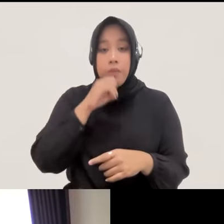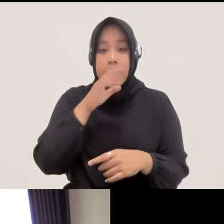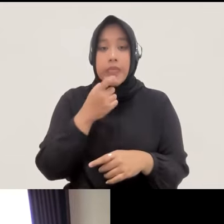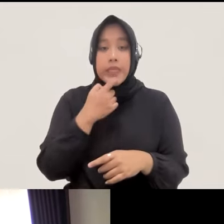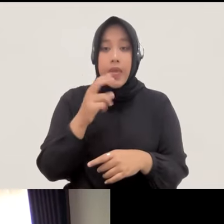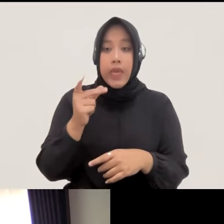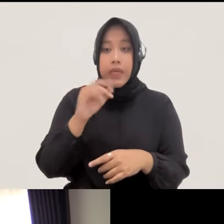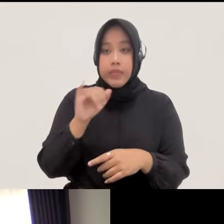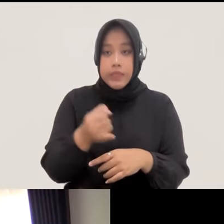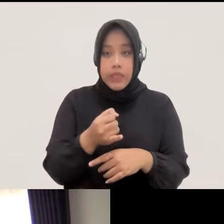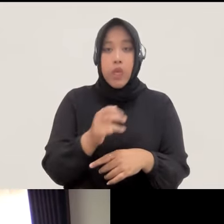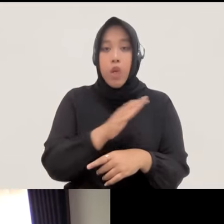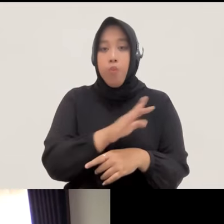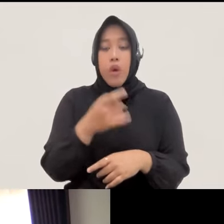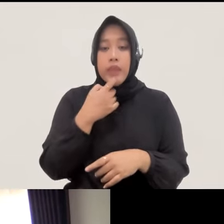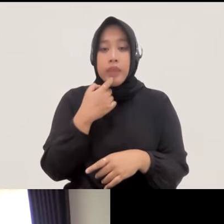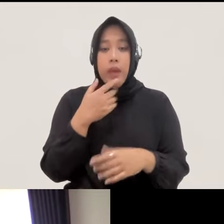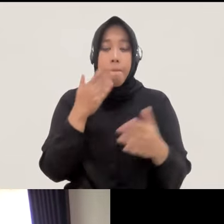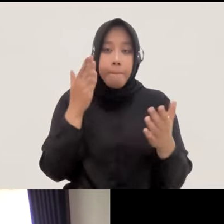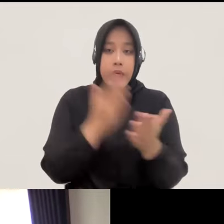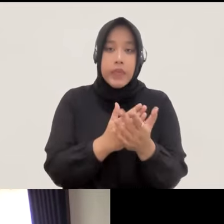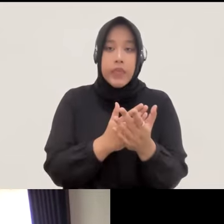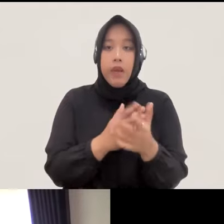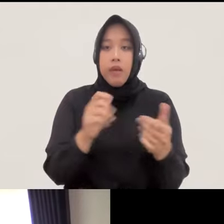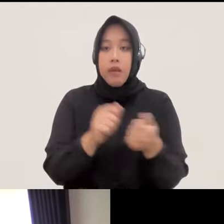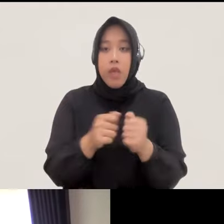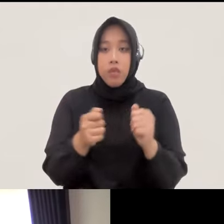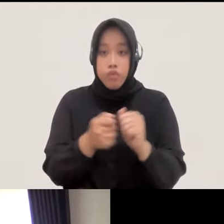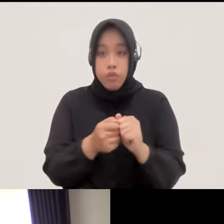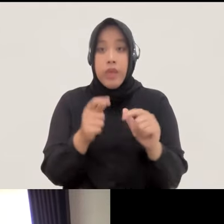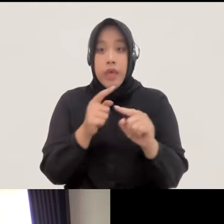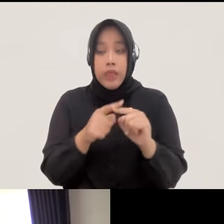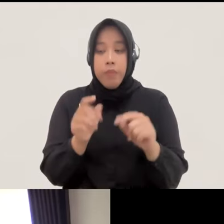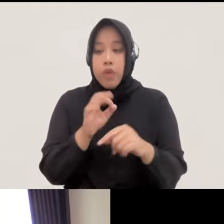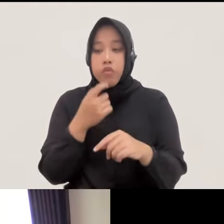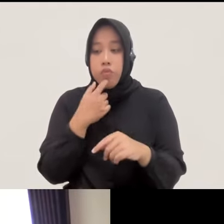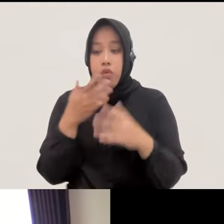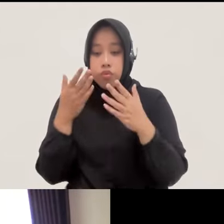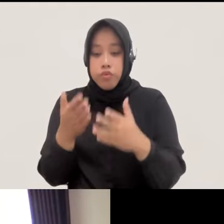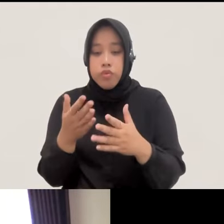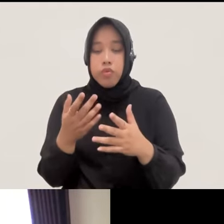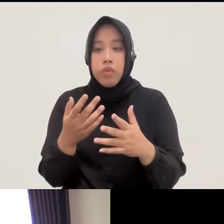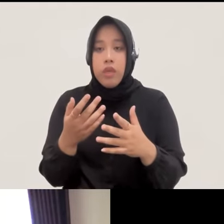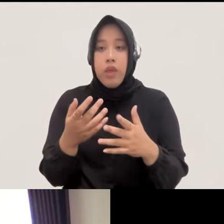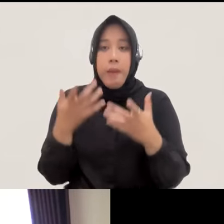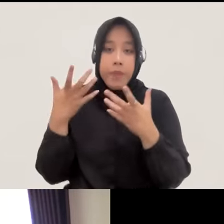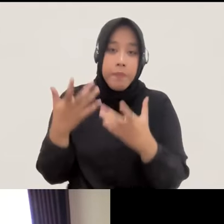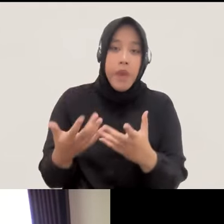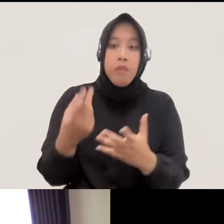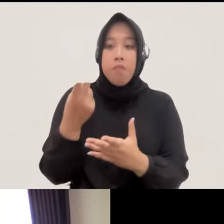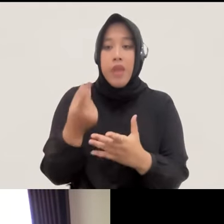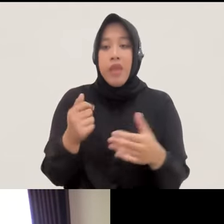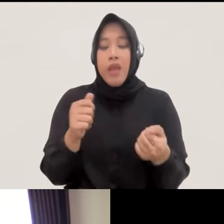itu bukan hanya sebagai penghentian perkara ini juga kemudian tidak hanya semata-mata tentang beban biaya